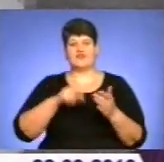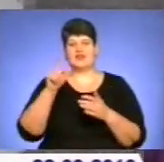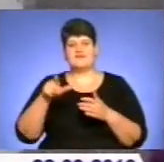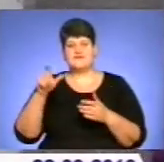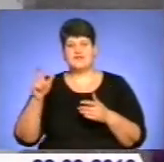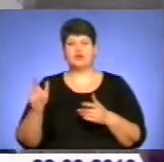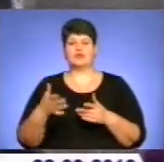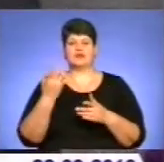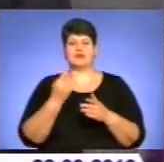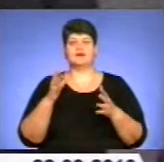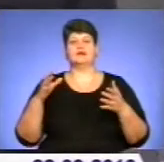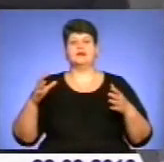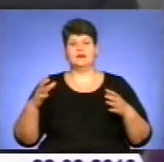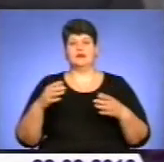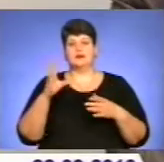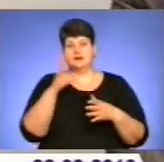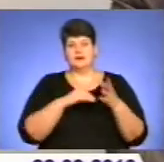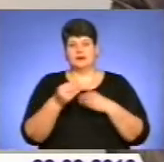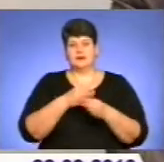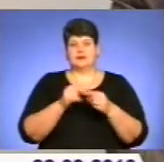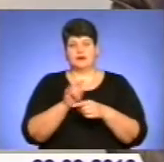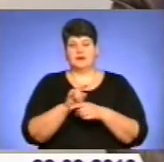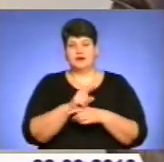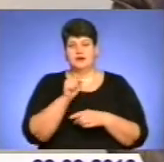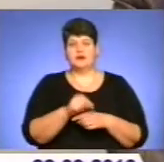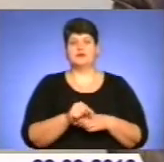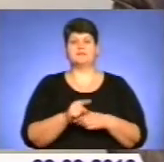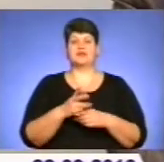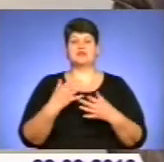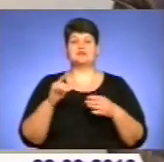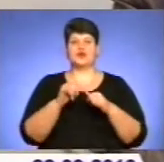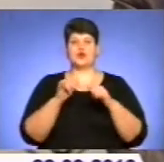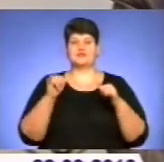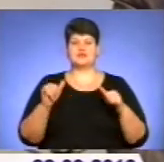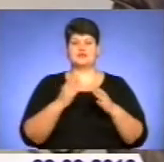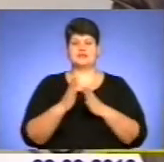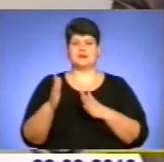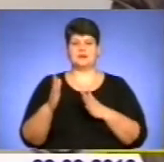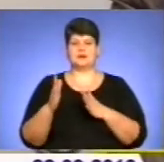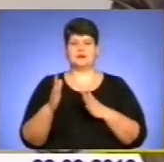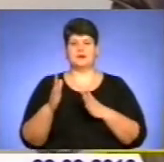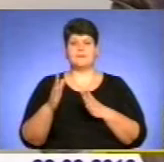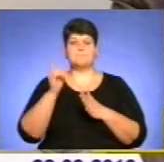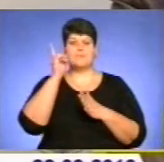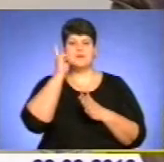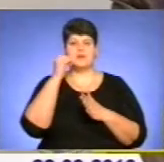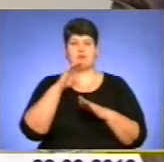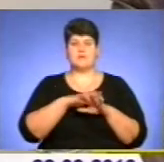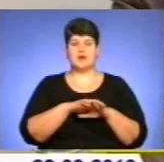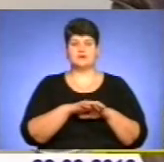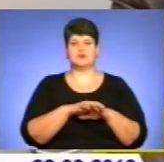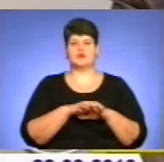які потрапляють у тене та пройди світів. З розвитком систем віддаленого доступу до криткових рахунків, мобільного банкінгу,